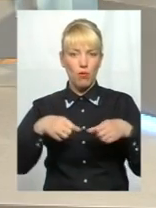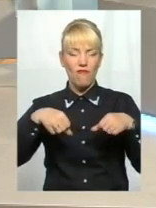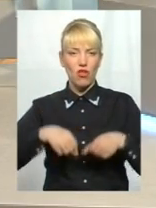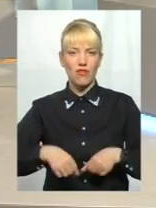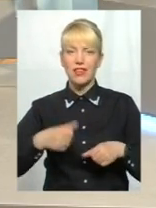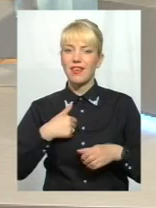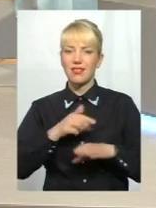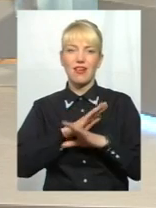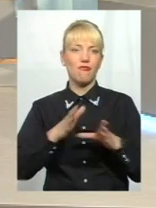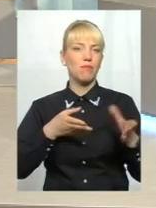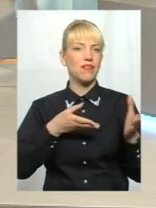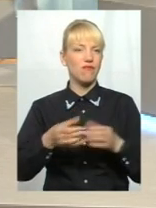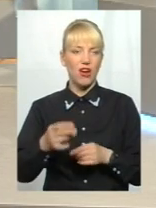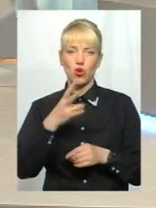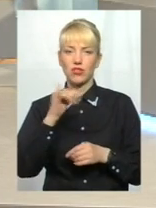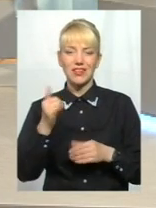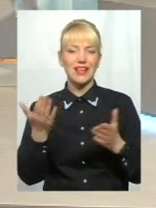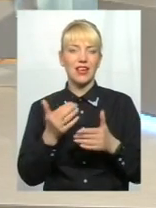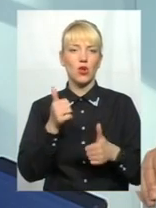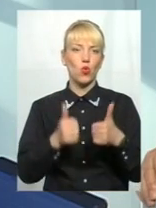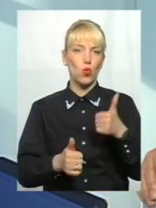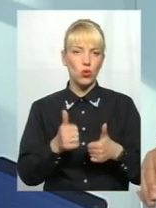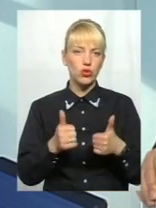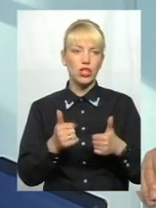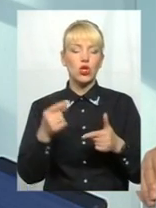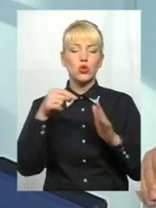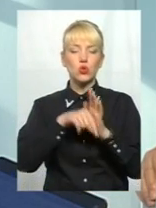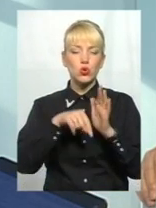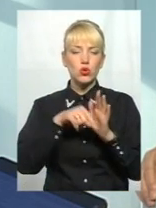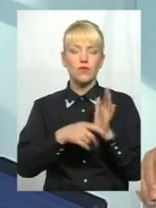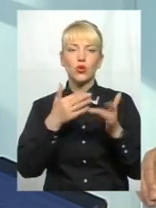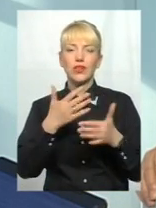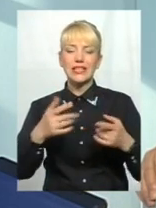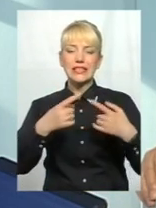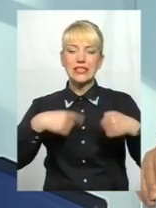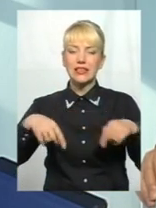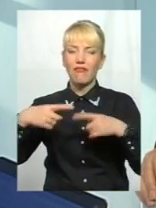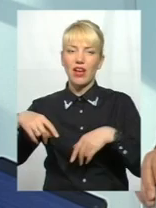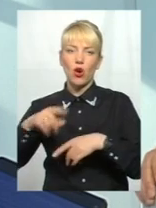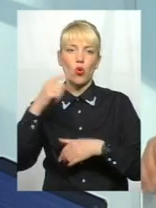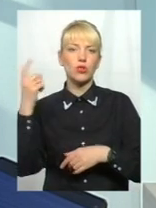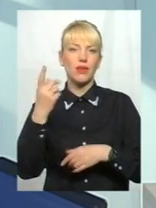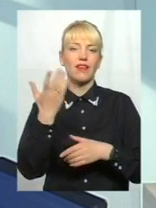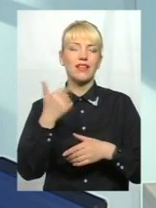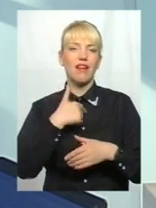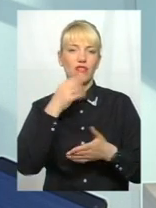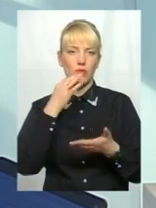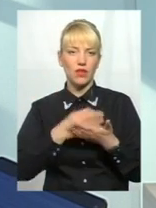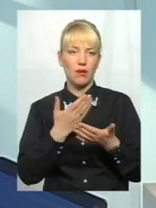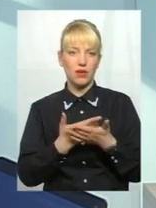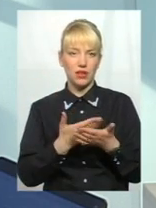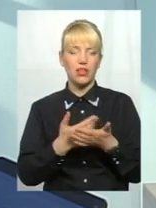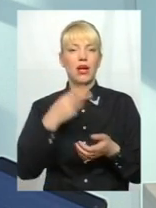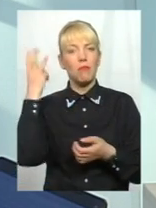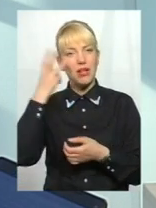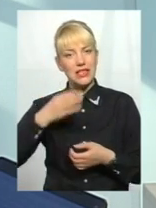впливаю жодним чином на конкурси стосовно різних сфер господарювання, за які я відповідаю. Тобто, умовно кажучи, в Хмельницькій області,